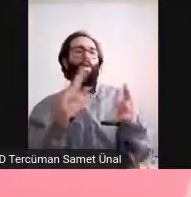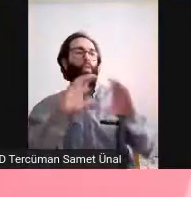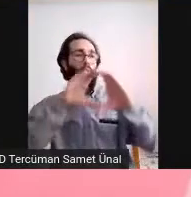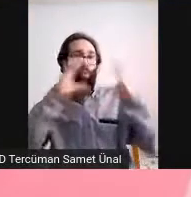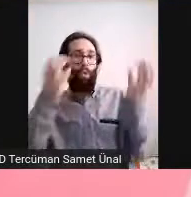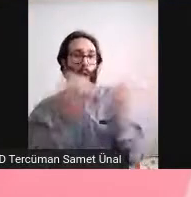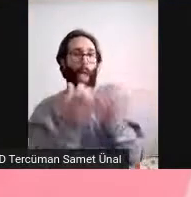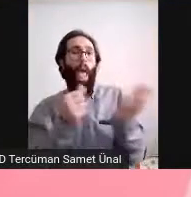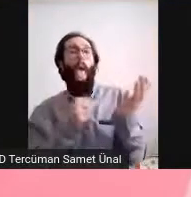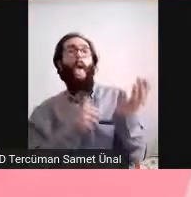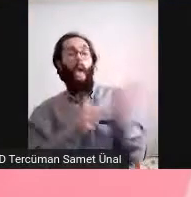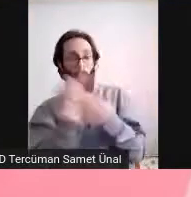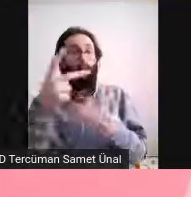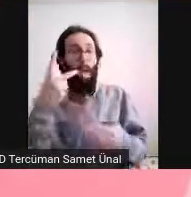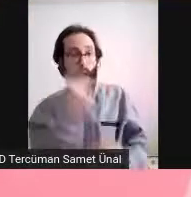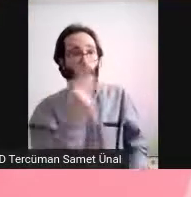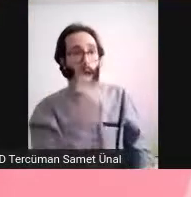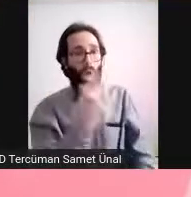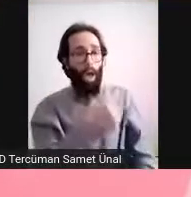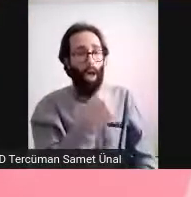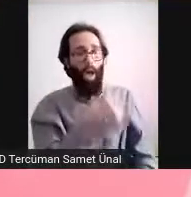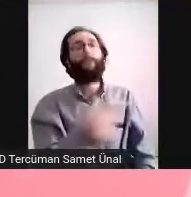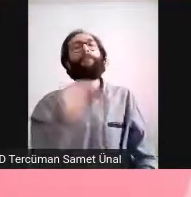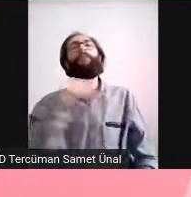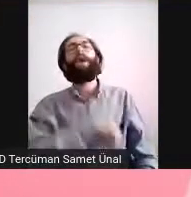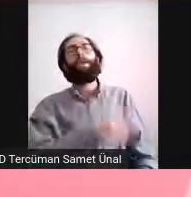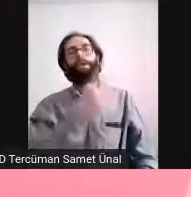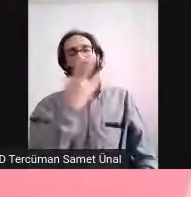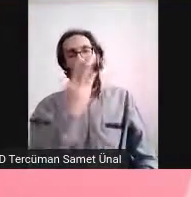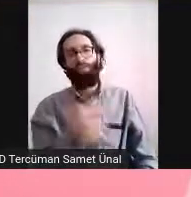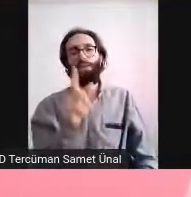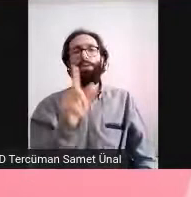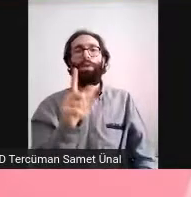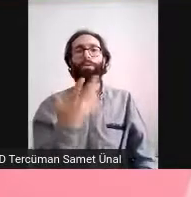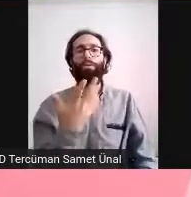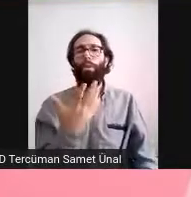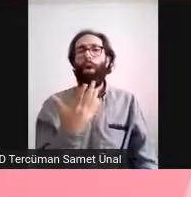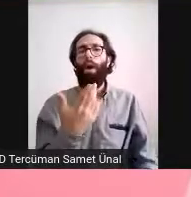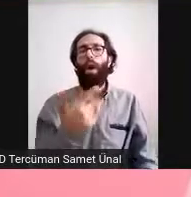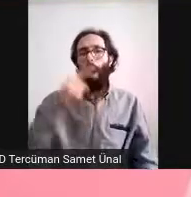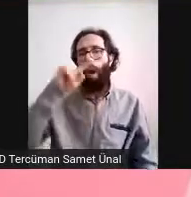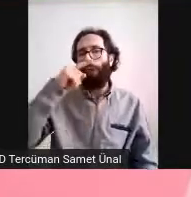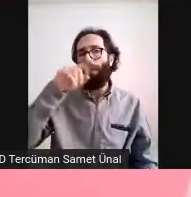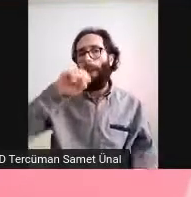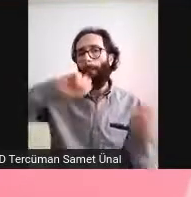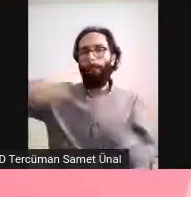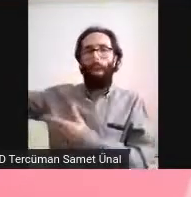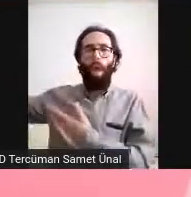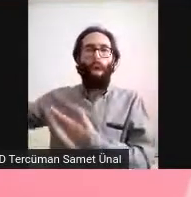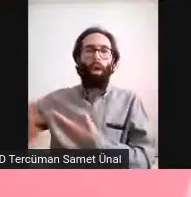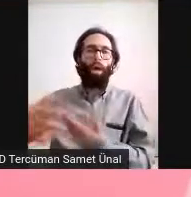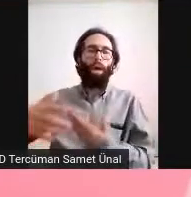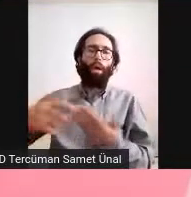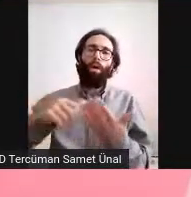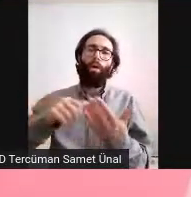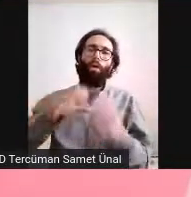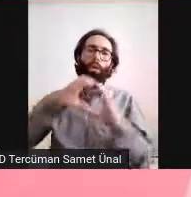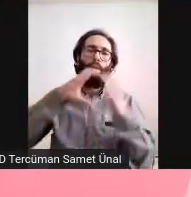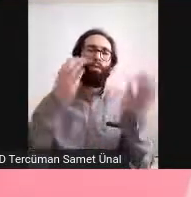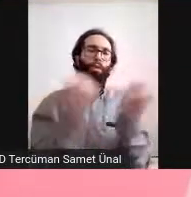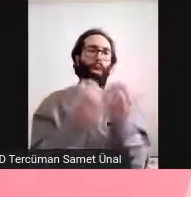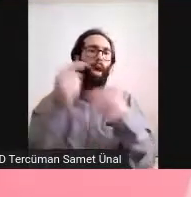yarasın. Koca bir kıtayı atlarsak olmaz aslında. Onu da bilmiyorum